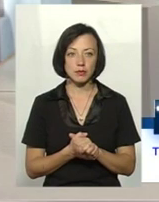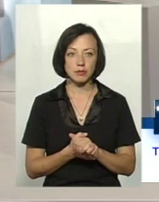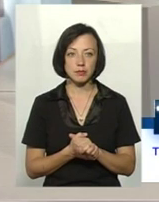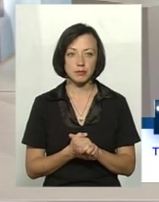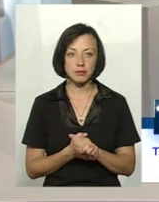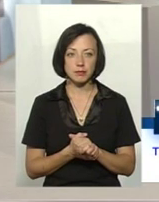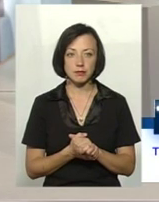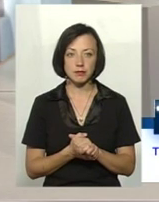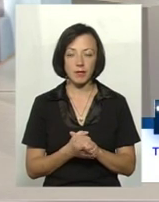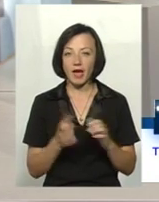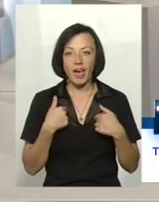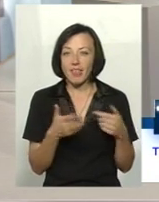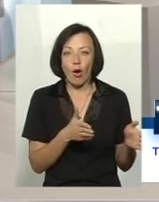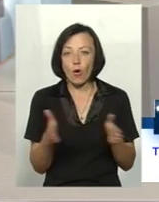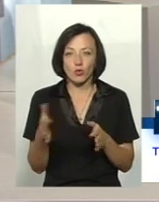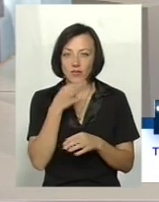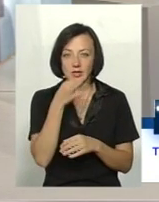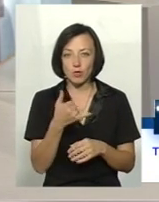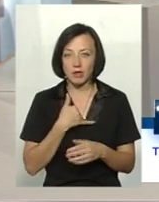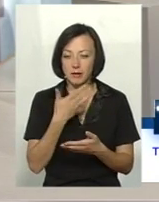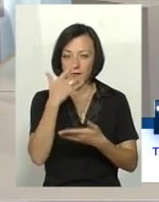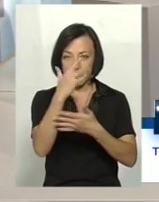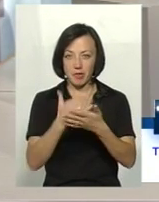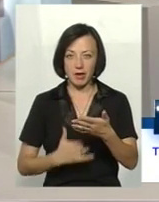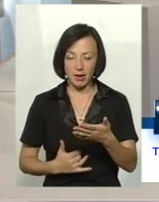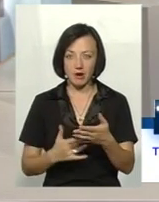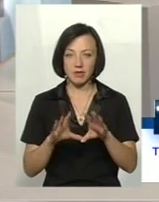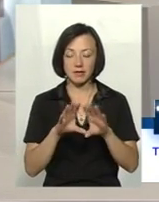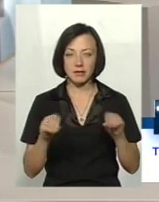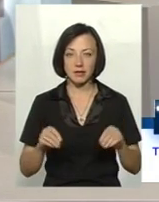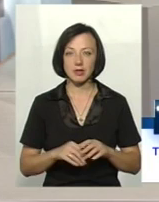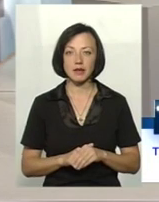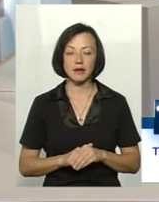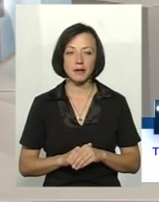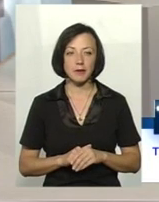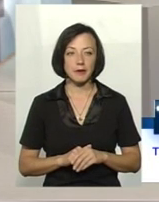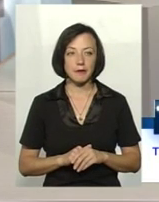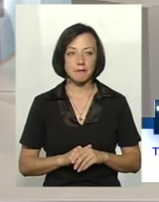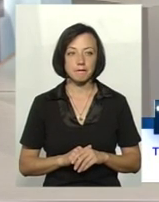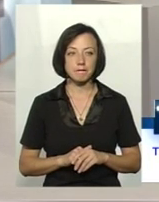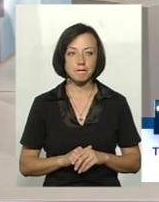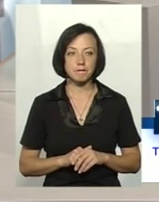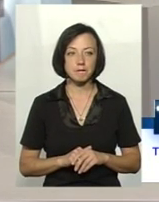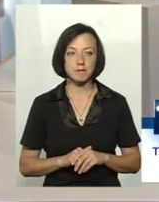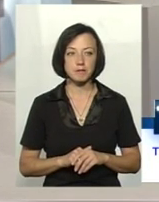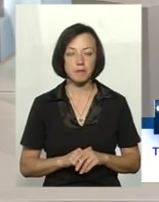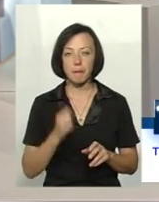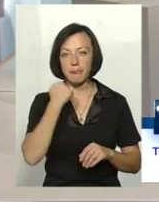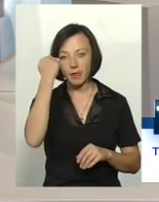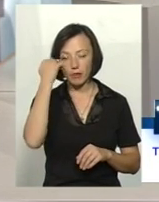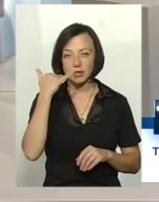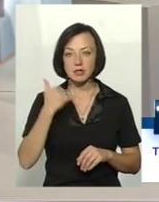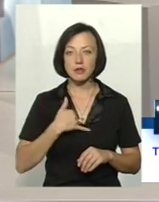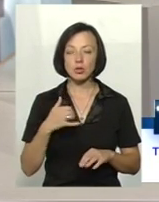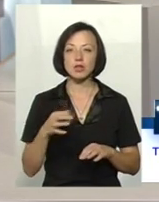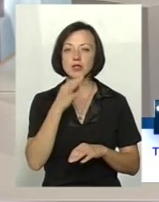Давайте я уточнюю, я не готовий зараз свилати, в мене ж немає повної розкладки по всіх населених пунктах. Дякую за дзвінок. Скажіть,